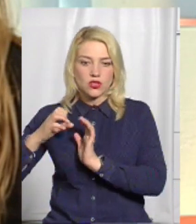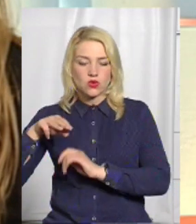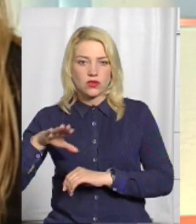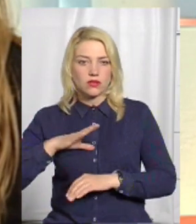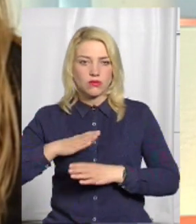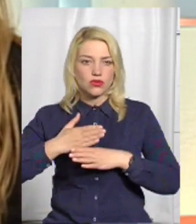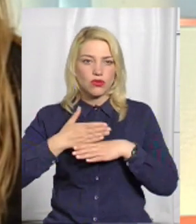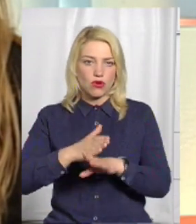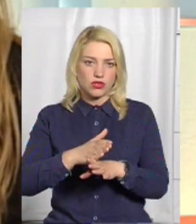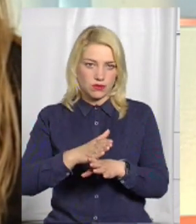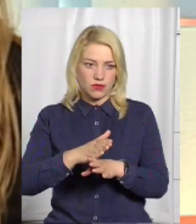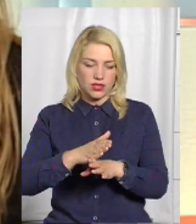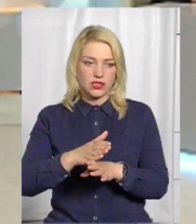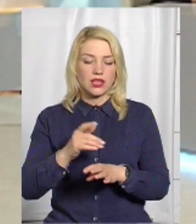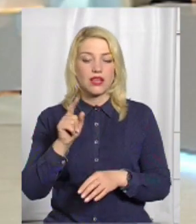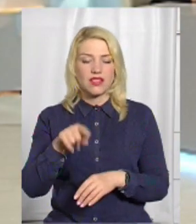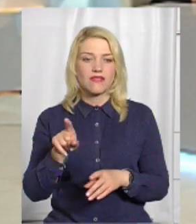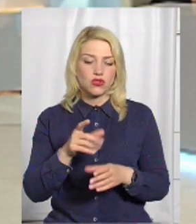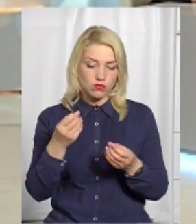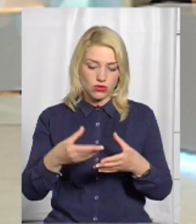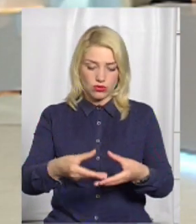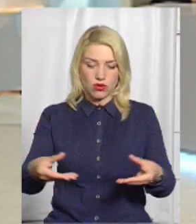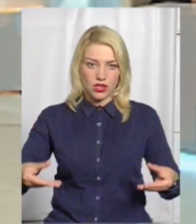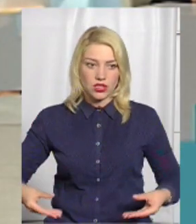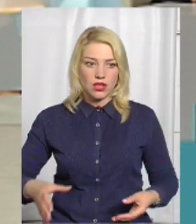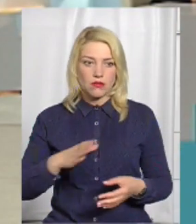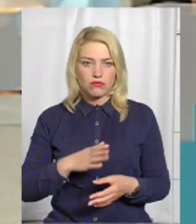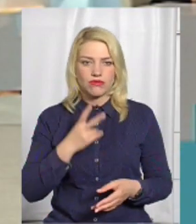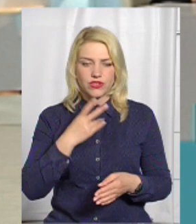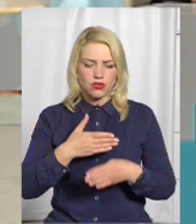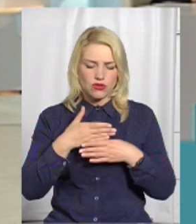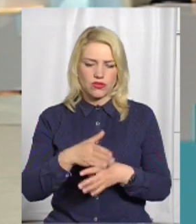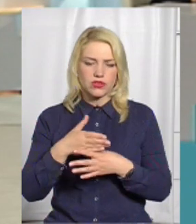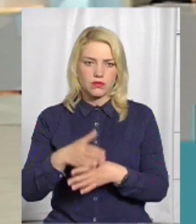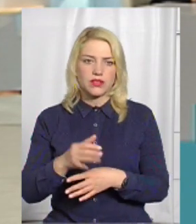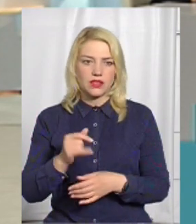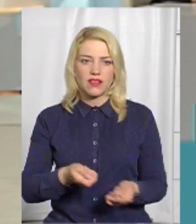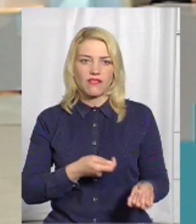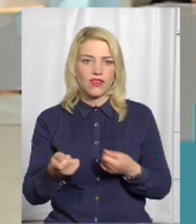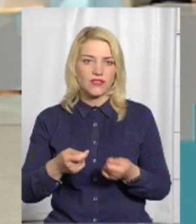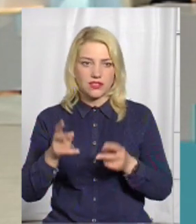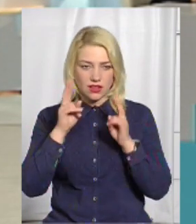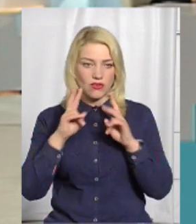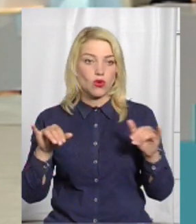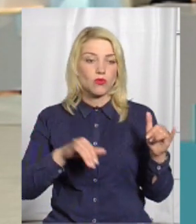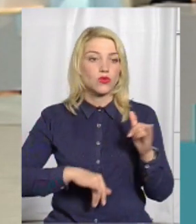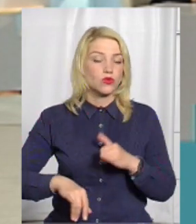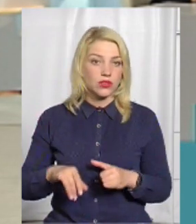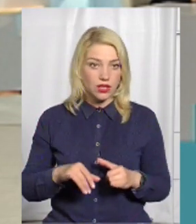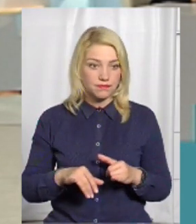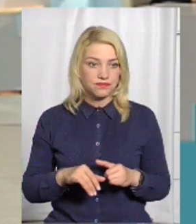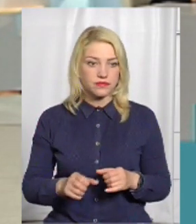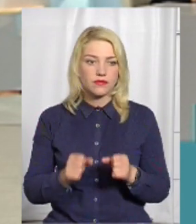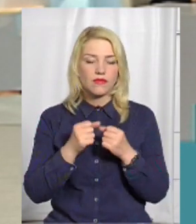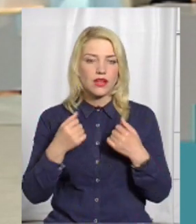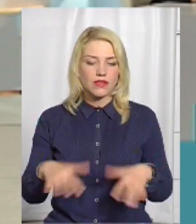розбиті. Навіть ті, що там просто лежали, вони розбиті були на кілька частин, вони вивезені невідомо куди. По суті,